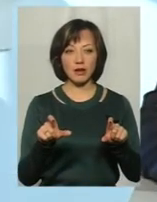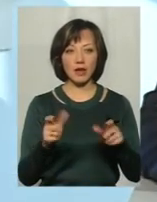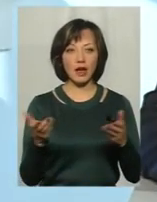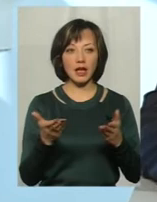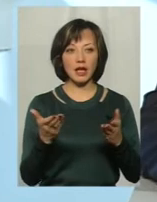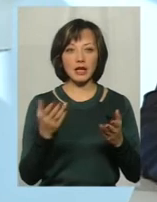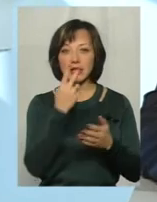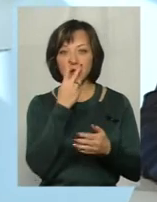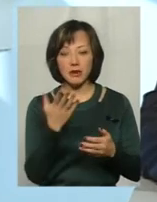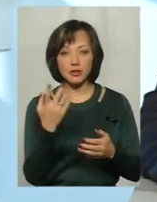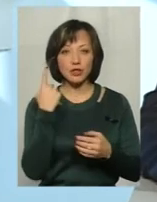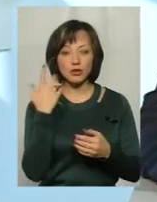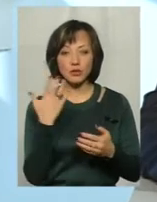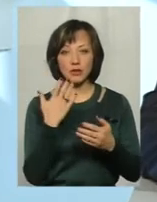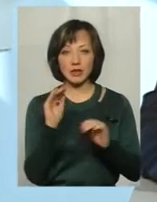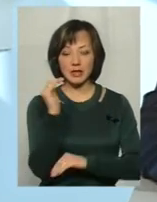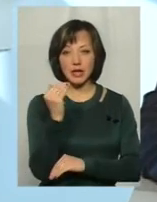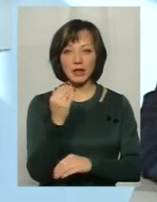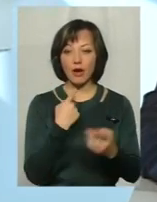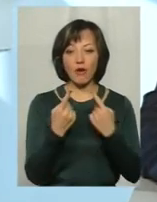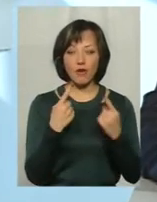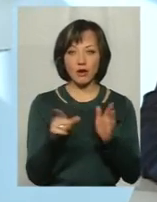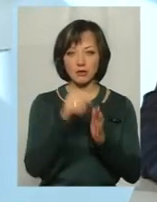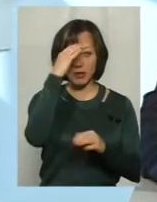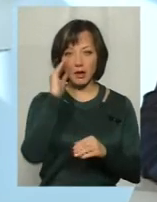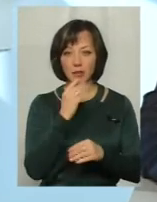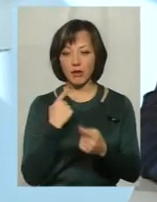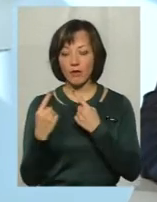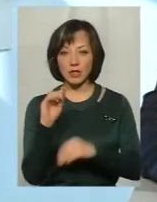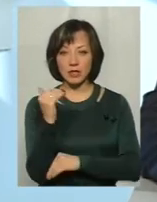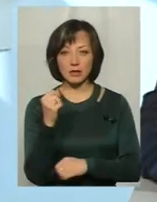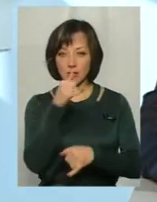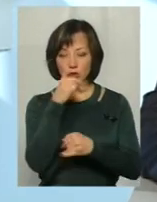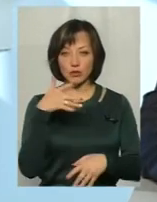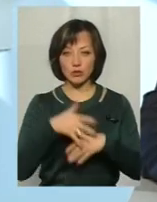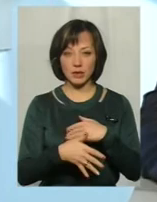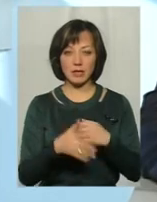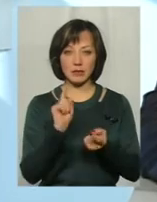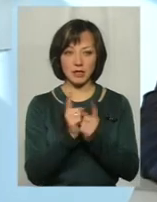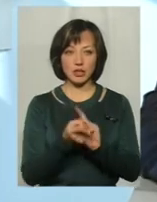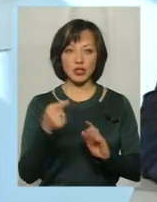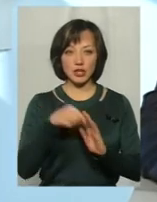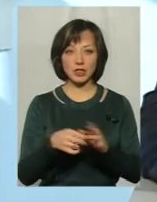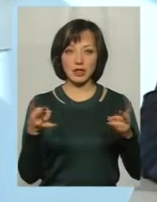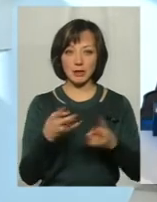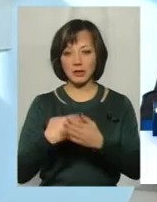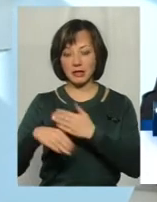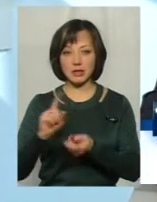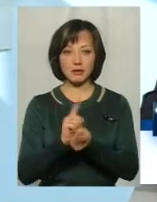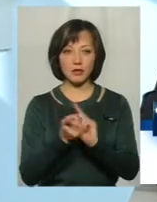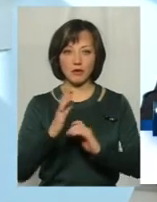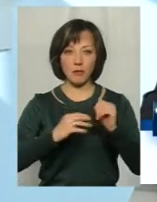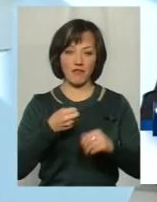який не чує її, не говорить з батьками, не говорить з дитиною і не здатен зрозуміти і змінитися. Значить, йому треба йти змінювати